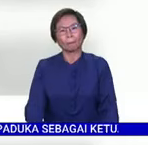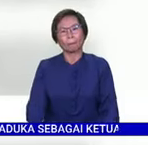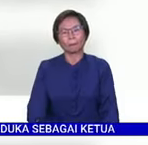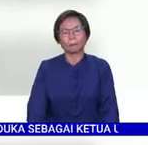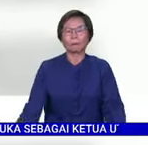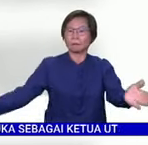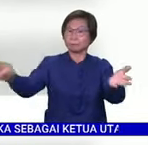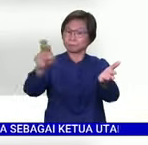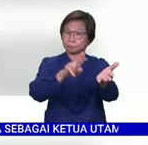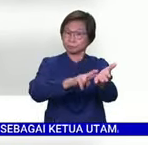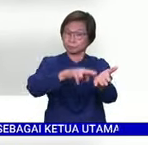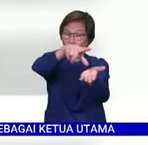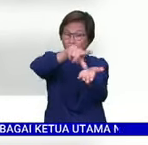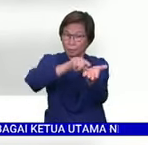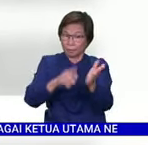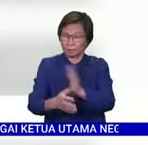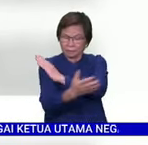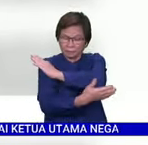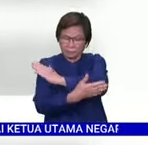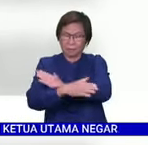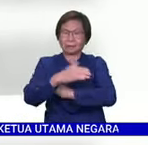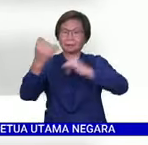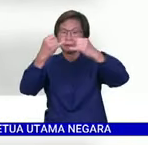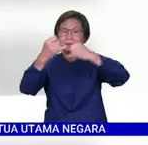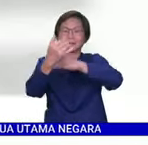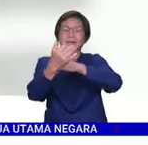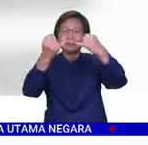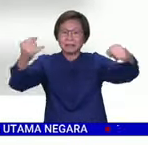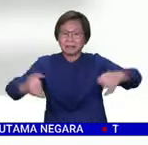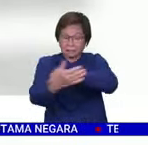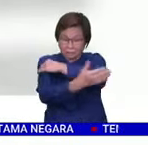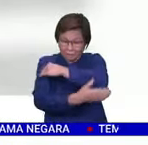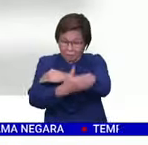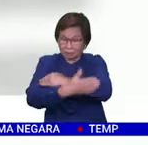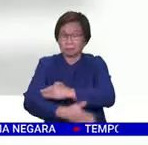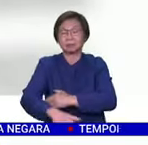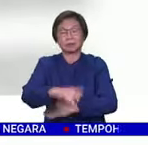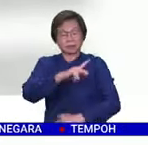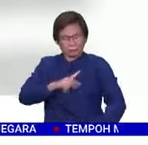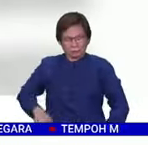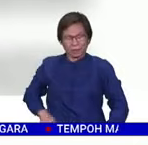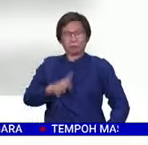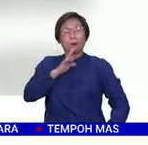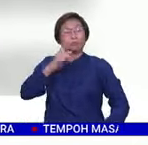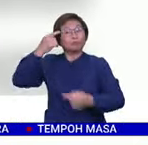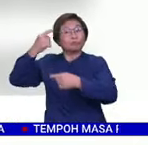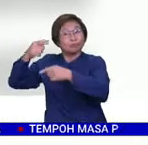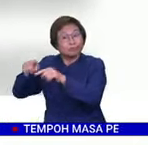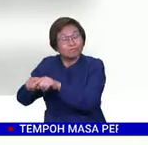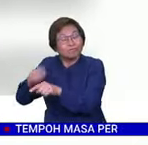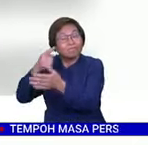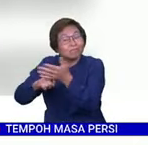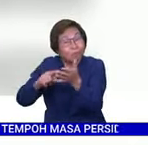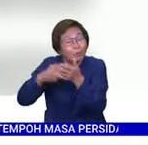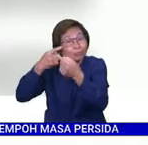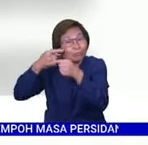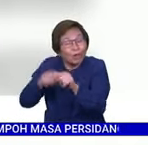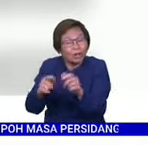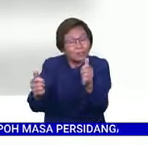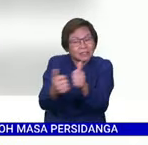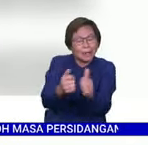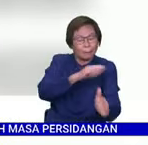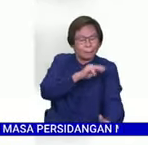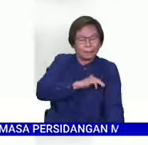Menerusi kenyataan media Istana Negara Al-Sultan Abdullah turut menegaskan apa yang telah diperkenan dan dipersetujui dengan